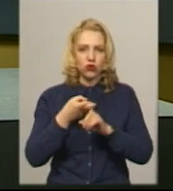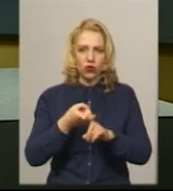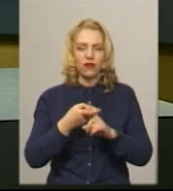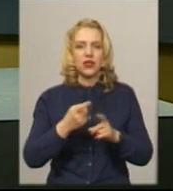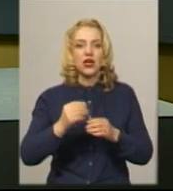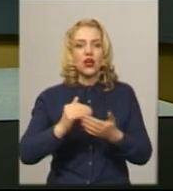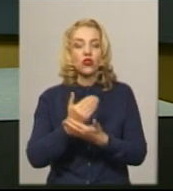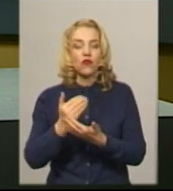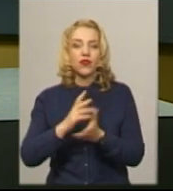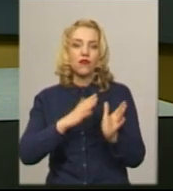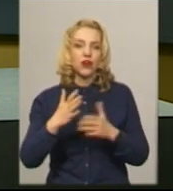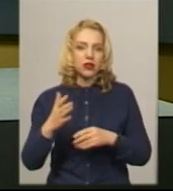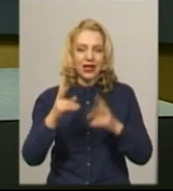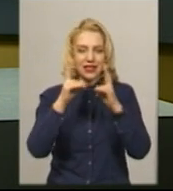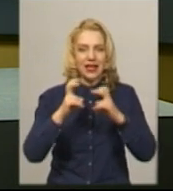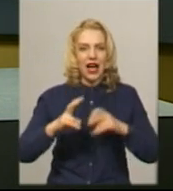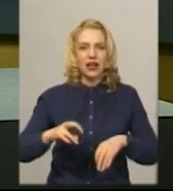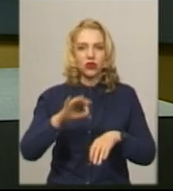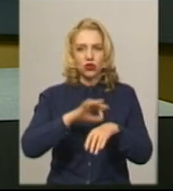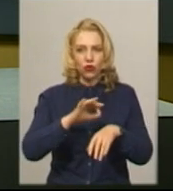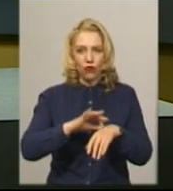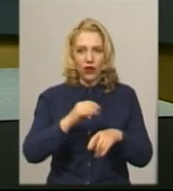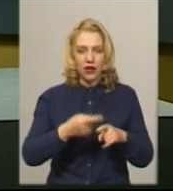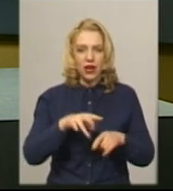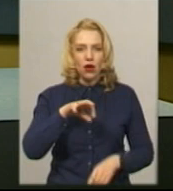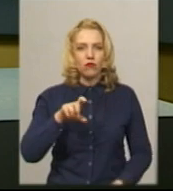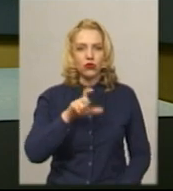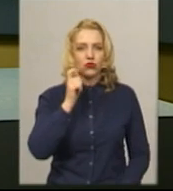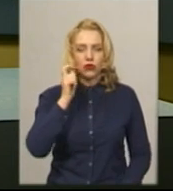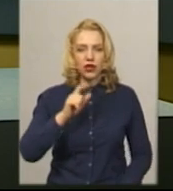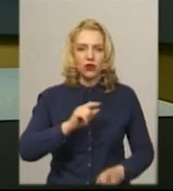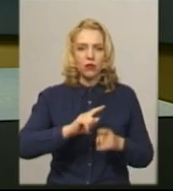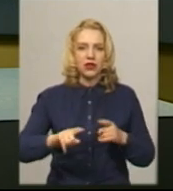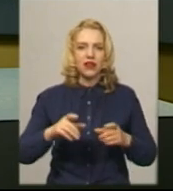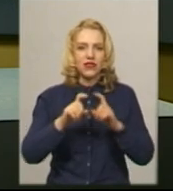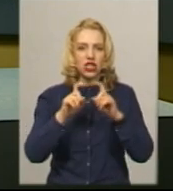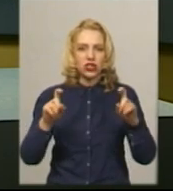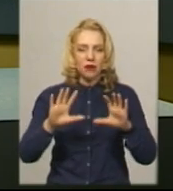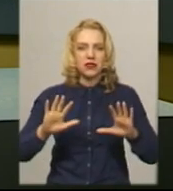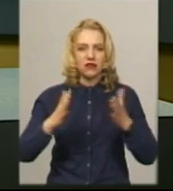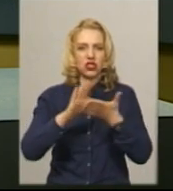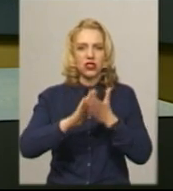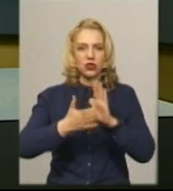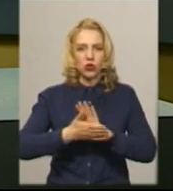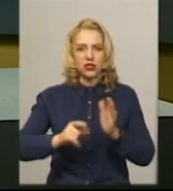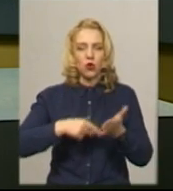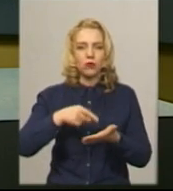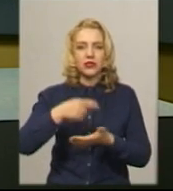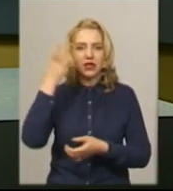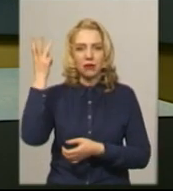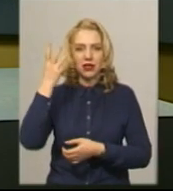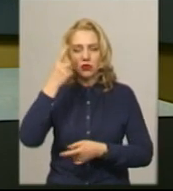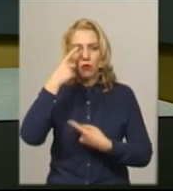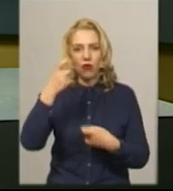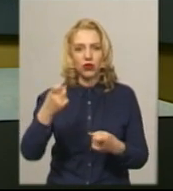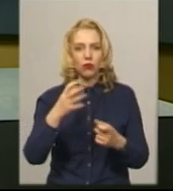діагностування та підозри коронавірусної інфекції МОЗ України та Оперативний штаб із надзвичайних ситуацій у місті Хмельницькому